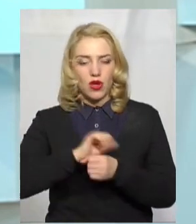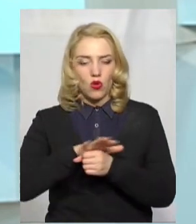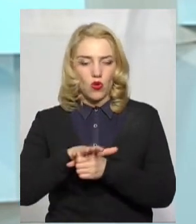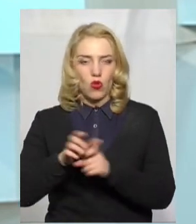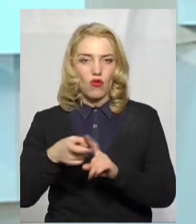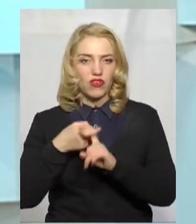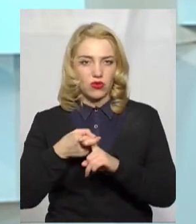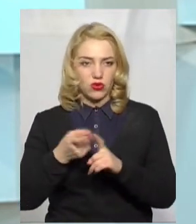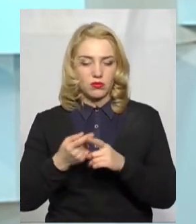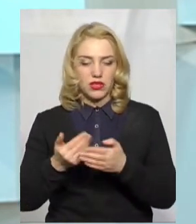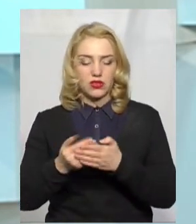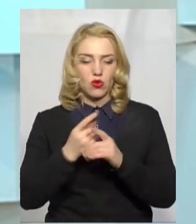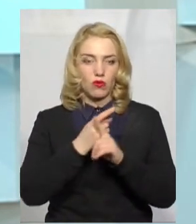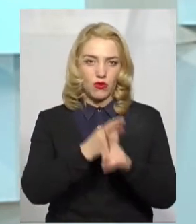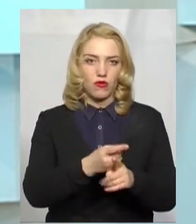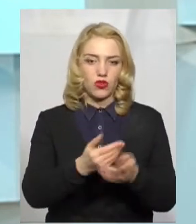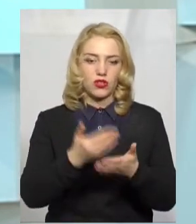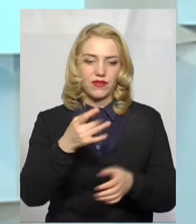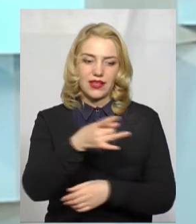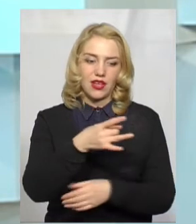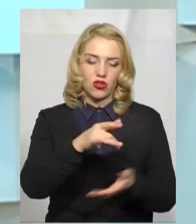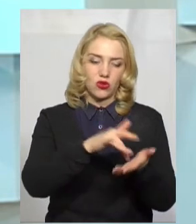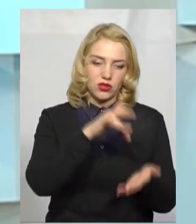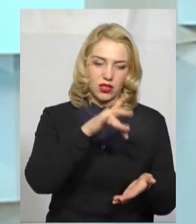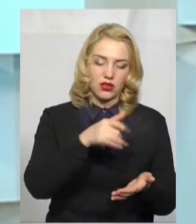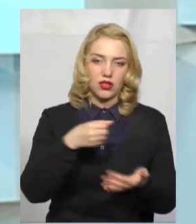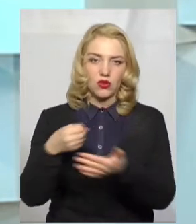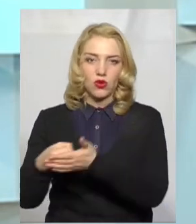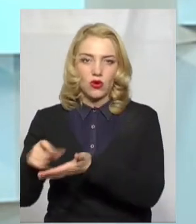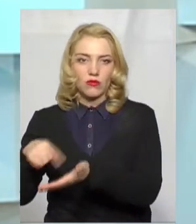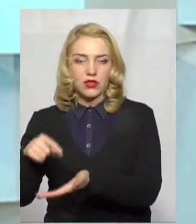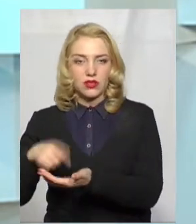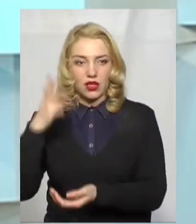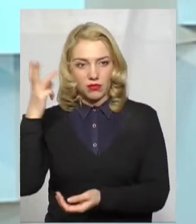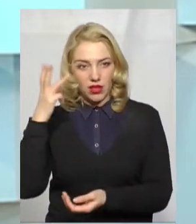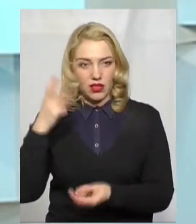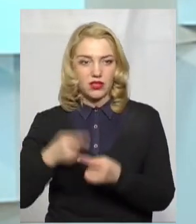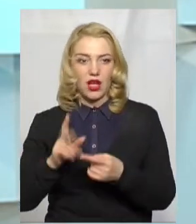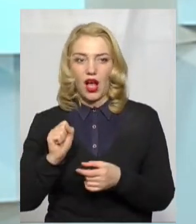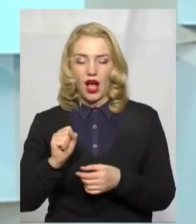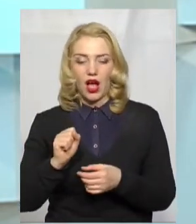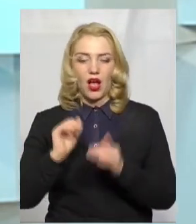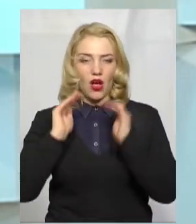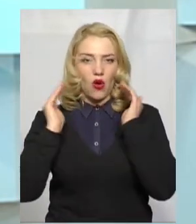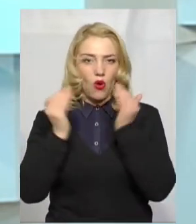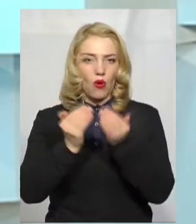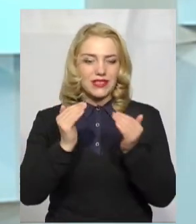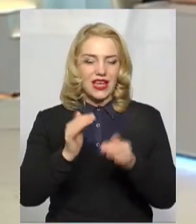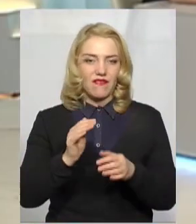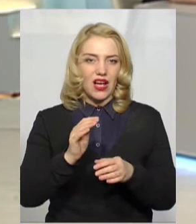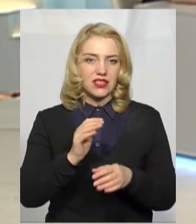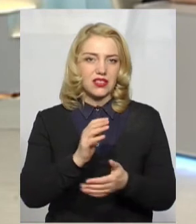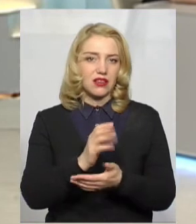місця проживання, тобто від районних центрів до міста Хмельницького. В обсервації жодних громадян поки що не перебуває.